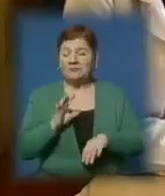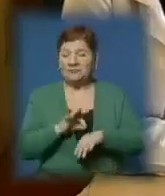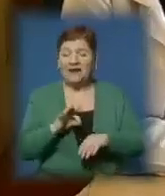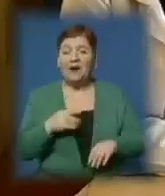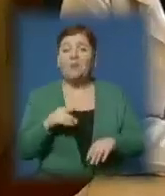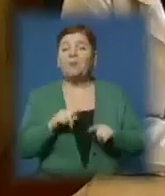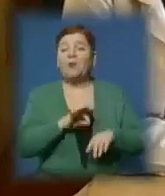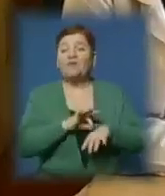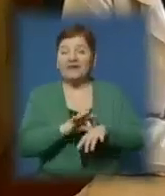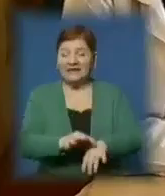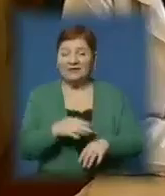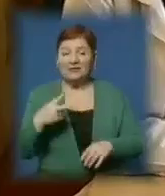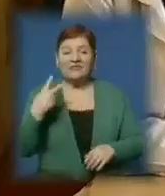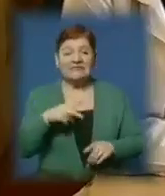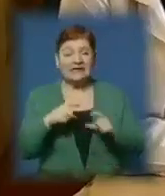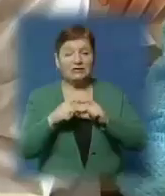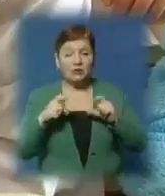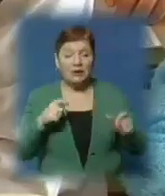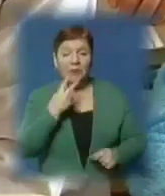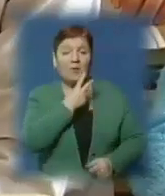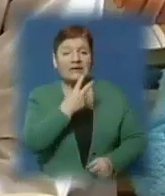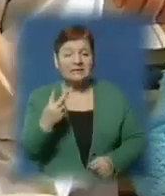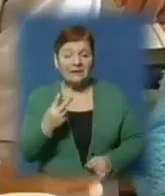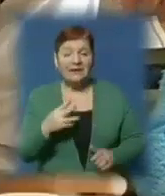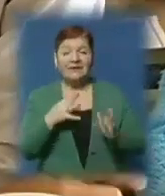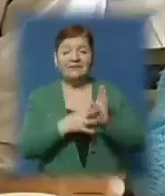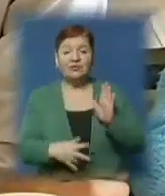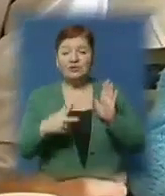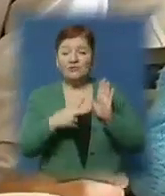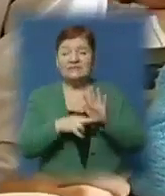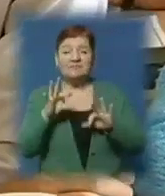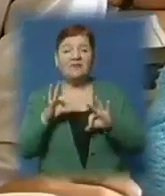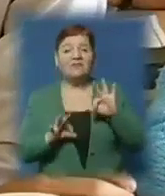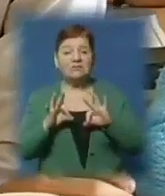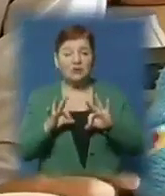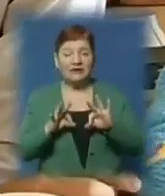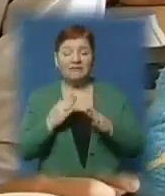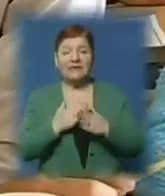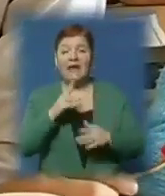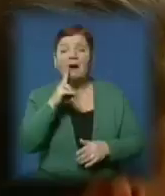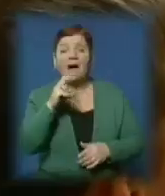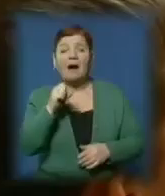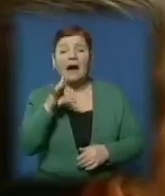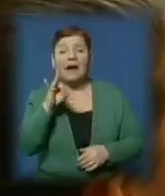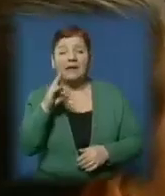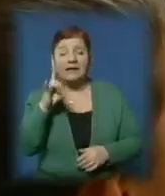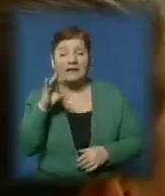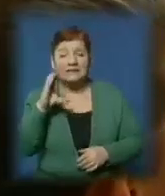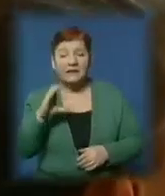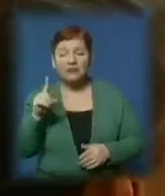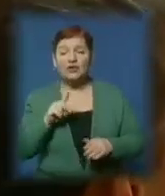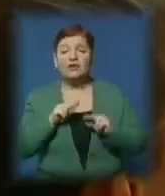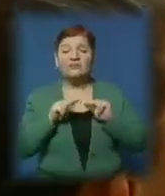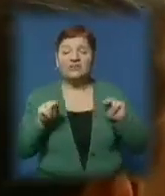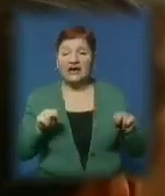дослідження лікарями-інтернами у 20-й школі показали – 98% дітей мають карієс. А це свідчить про те, що навчальні